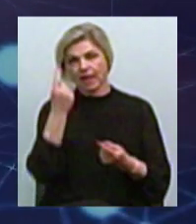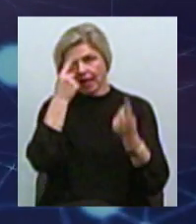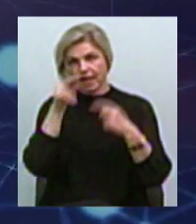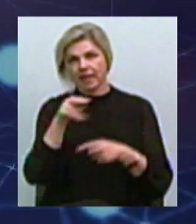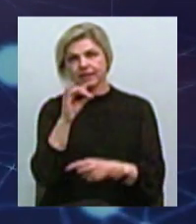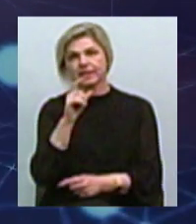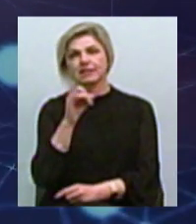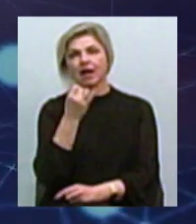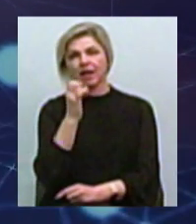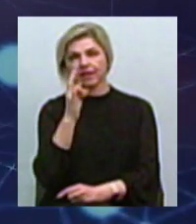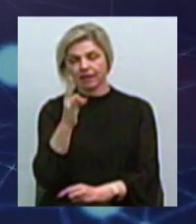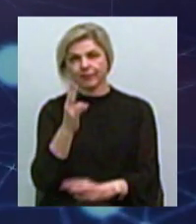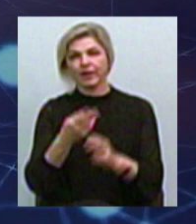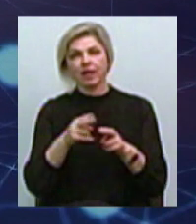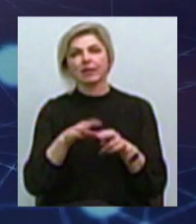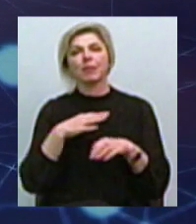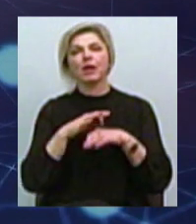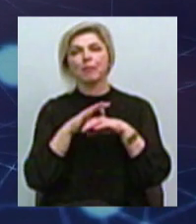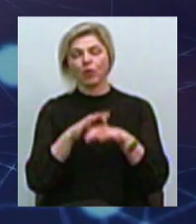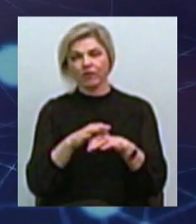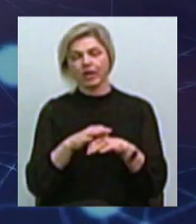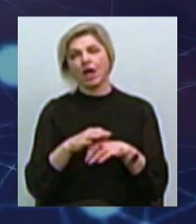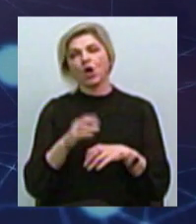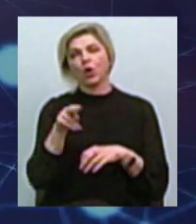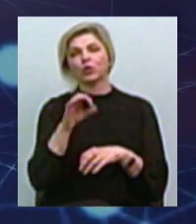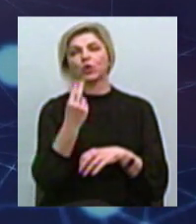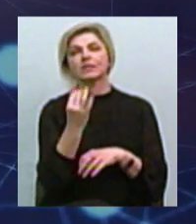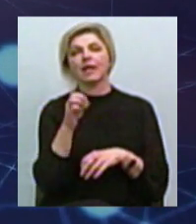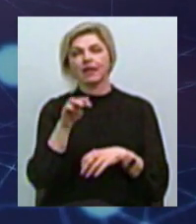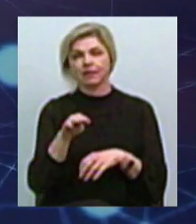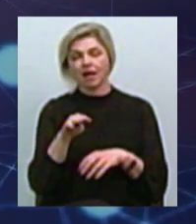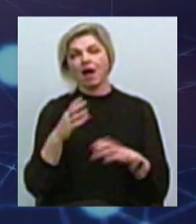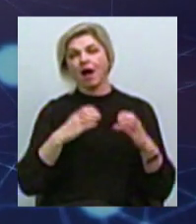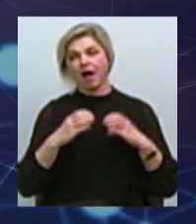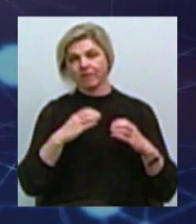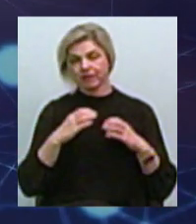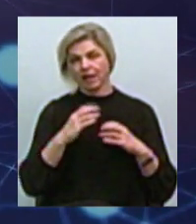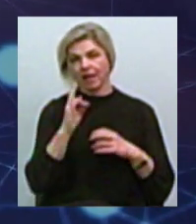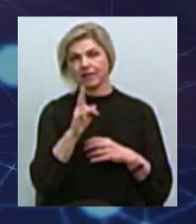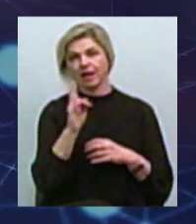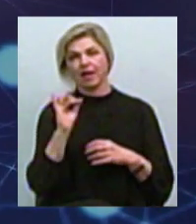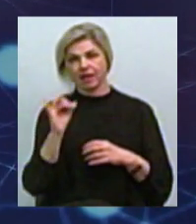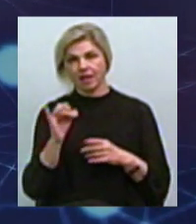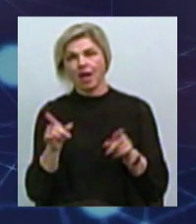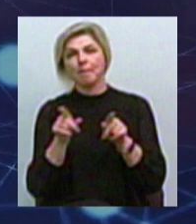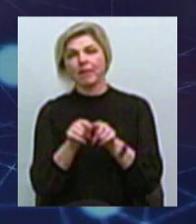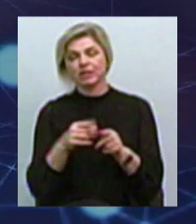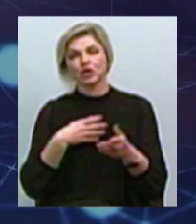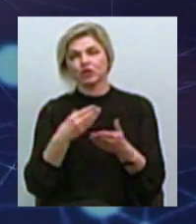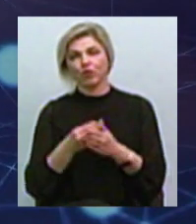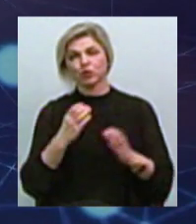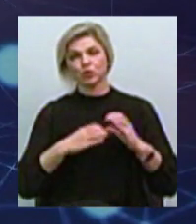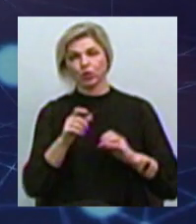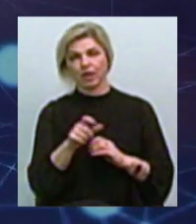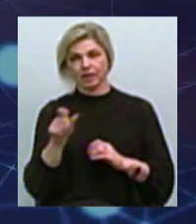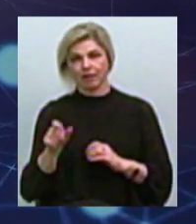доцент кафедри фінансів Національного університету кораблебудування імені Адмірала Макарова Андрій Зінченко зі своїми студентами Отже, про